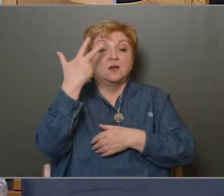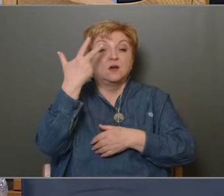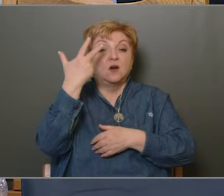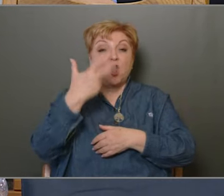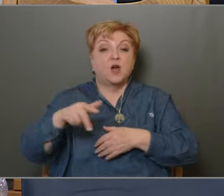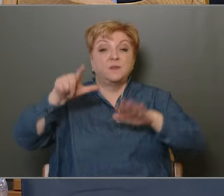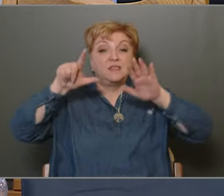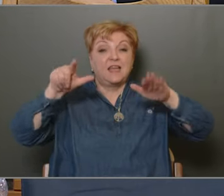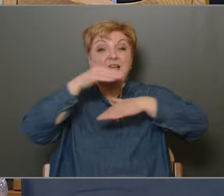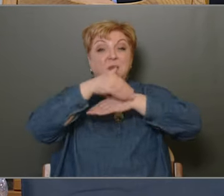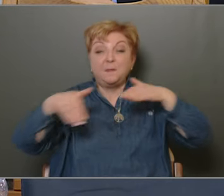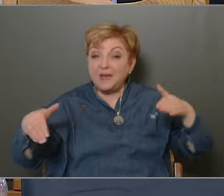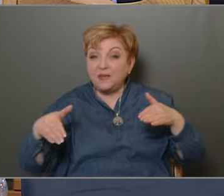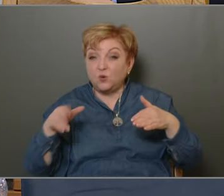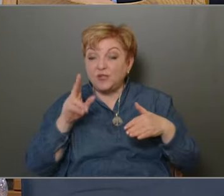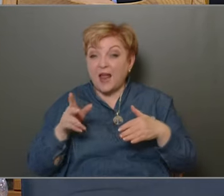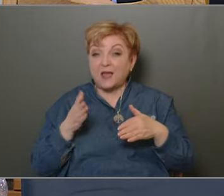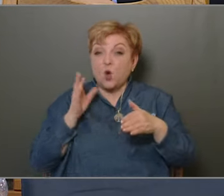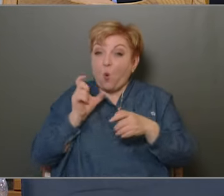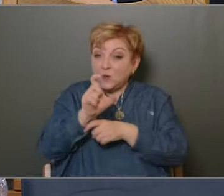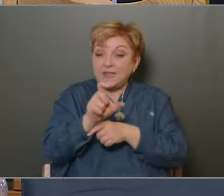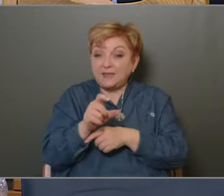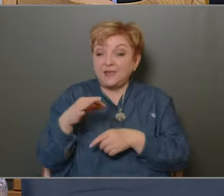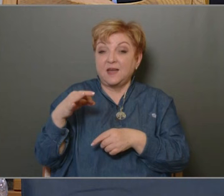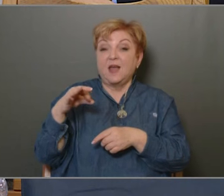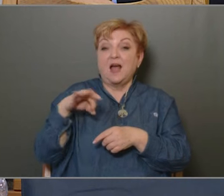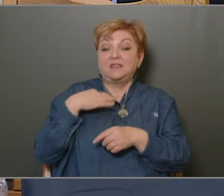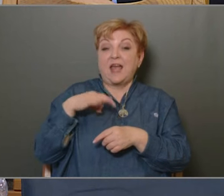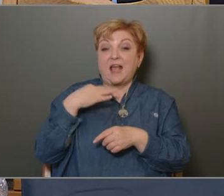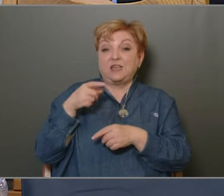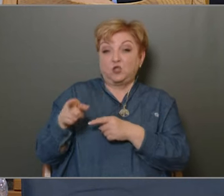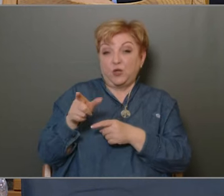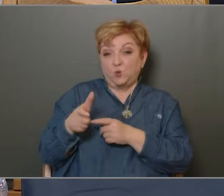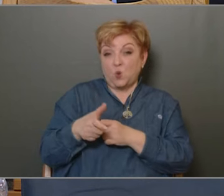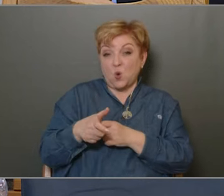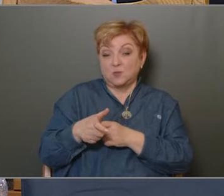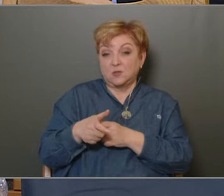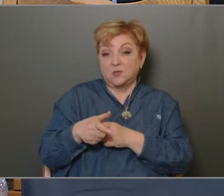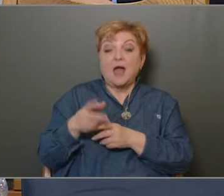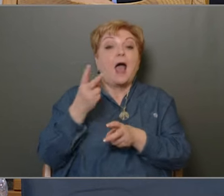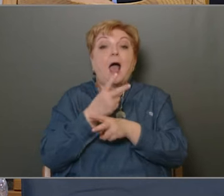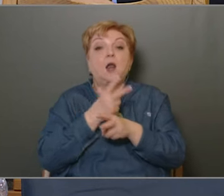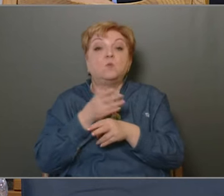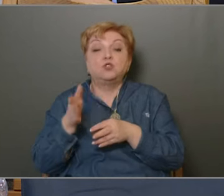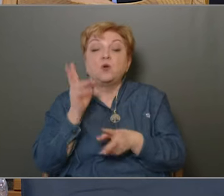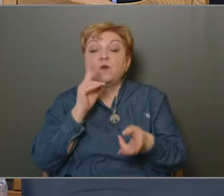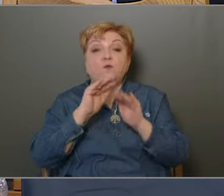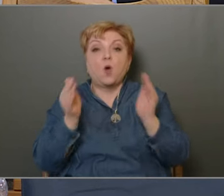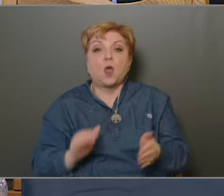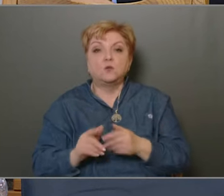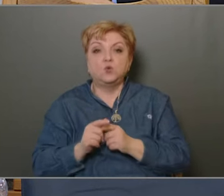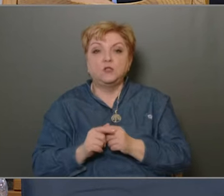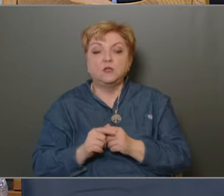hozzátennie az egészségügy működésehez. Noha államosítás esetén, hogyan fog ez alakulni? Nagyon